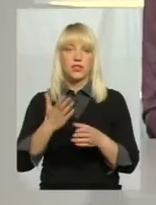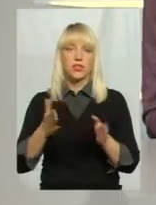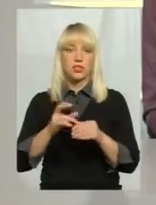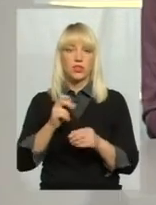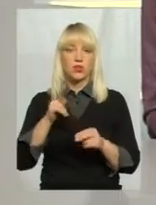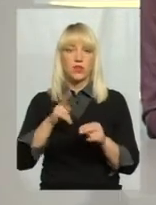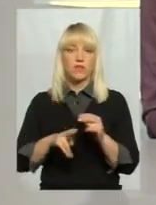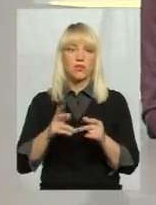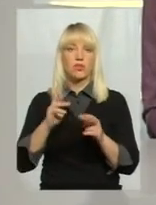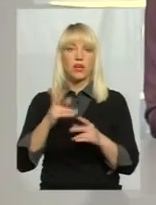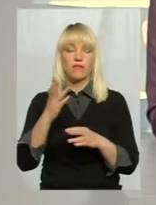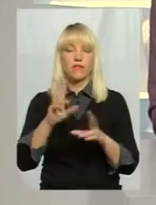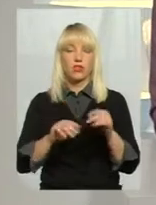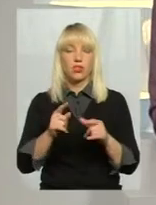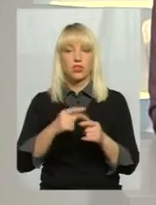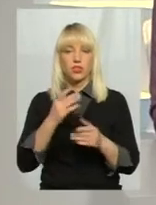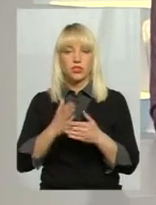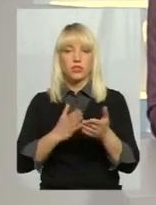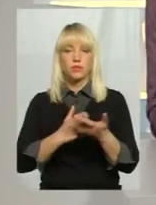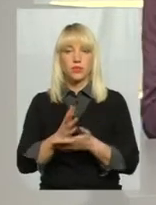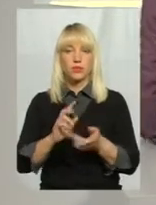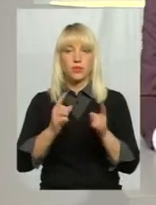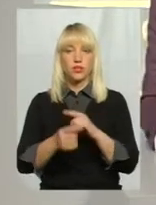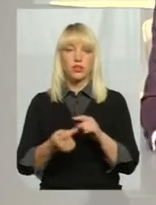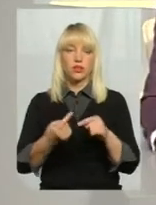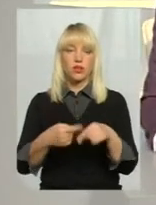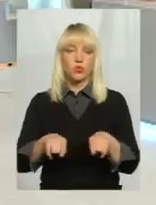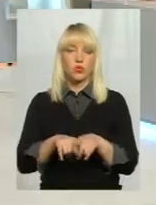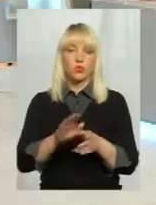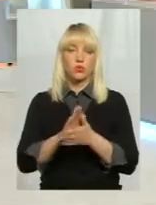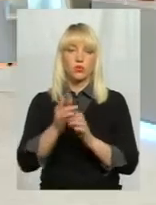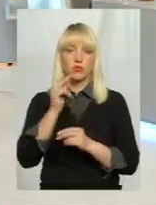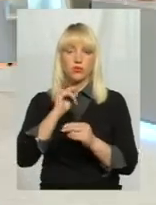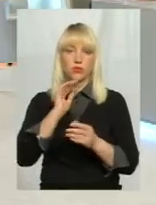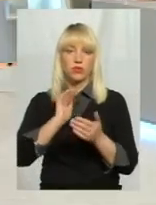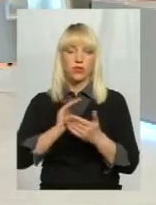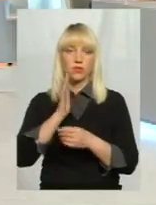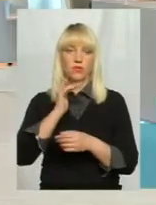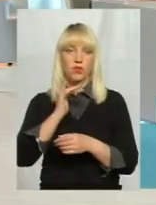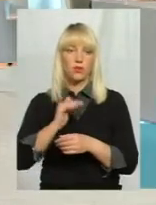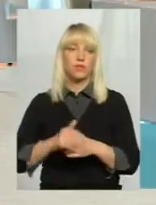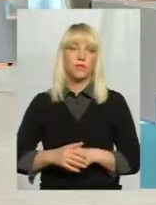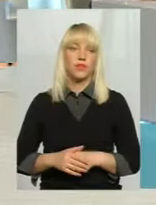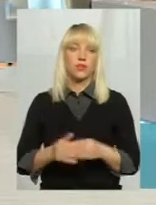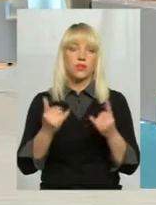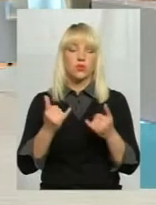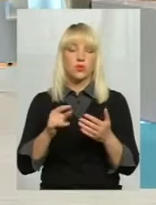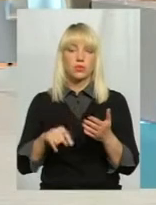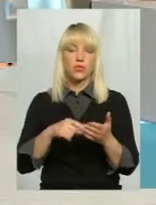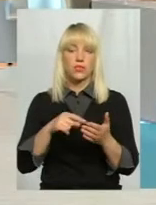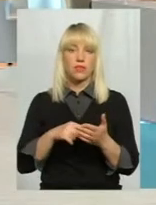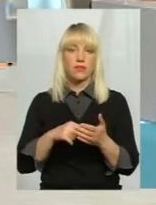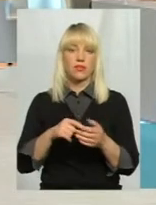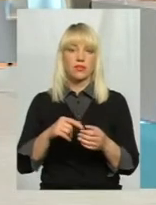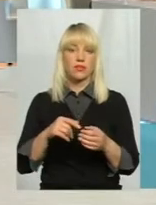Як вважаєте, чи є спосіб, от якось змінити цю ситуацію і покращити якість води? Сьогодні місцеві територіальні